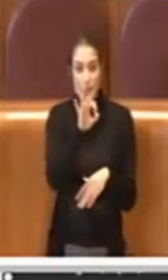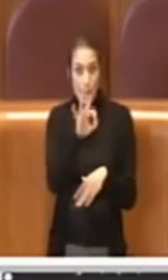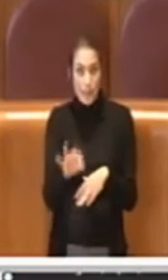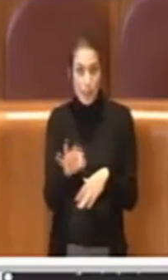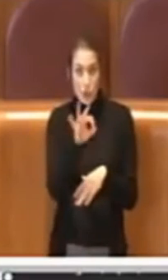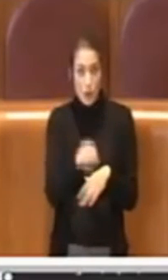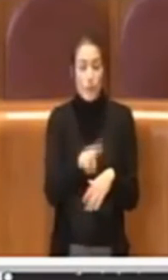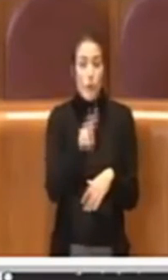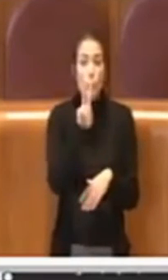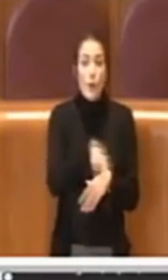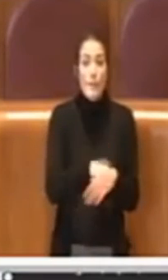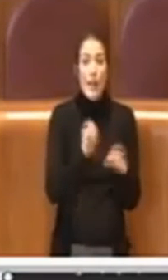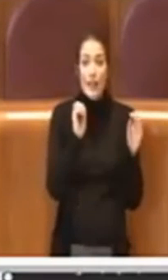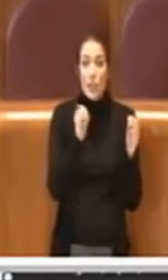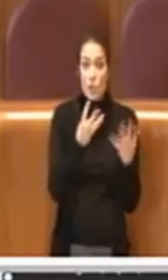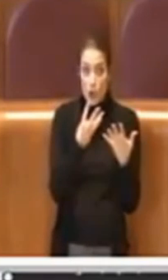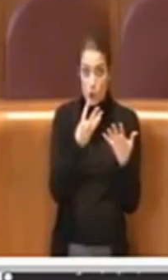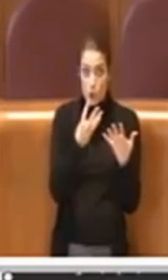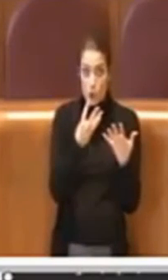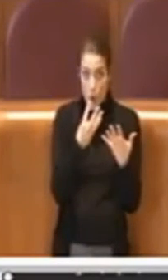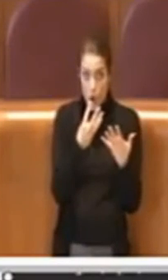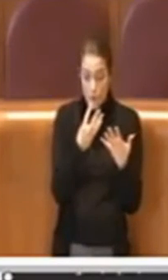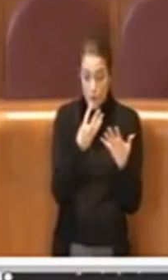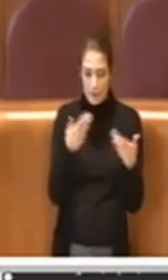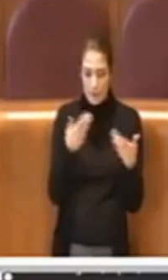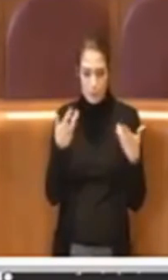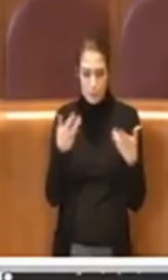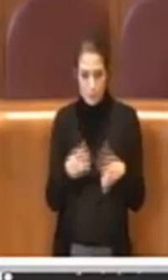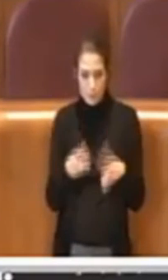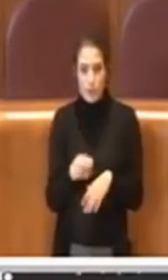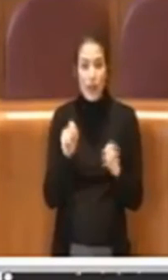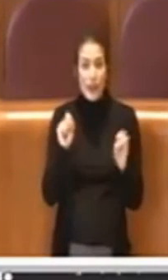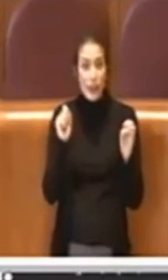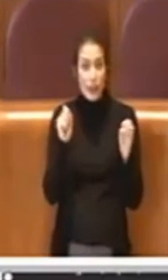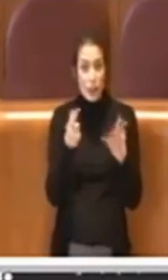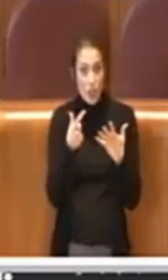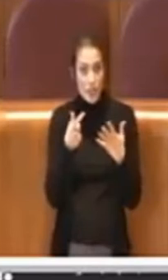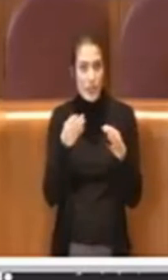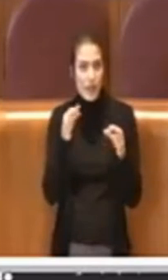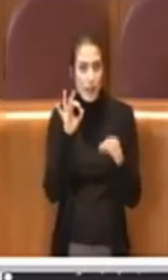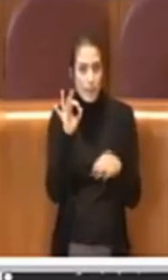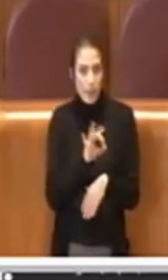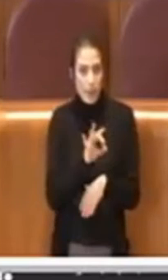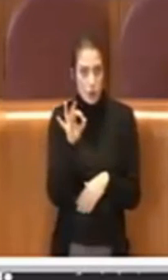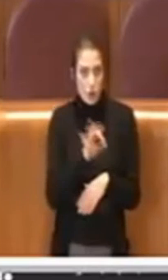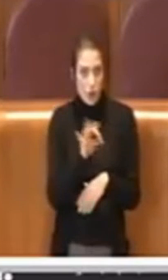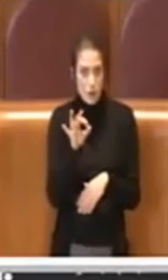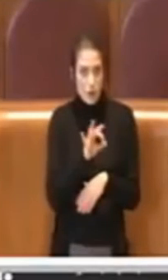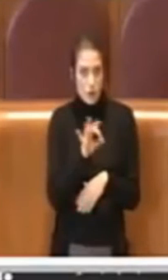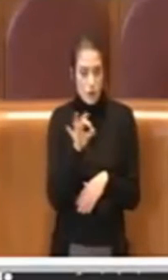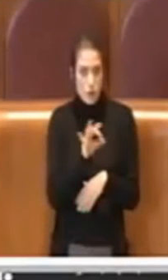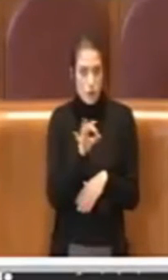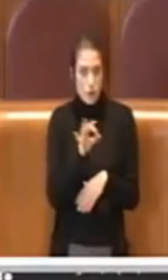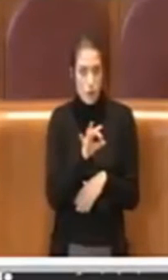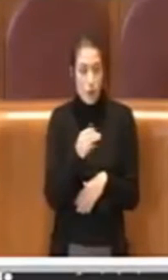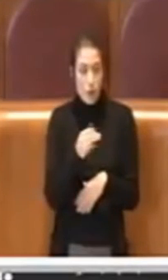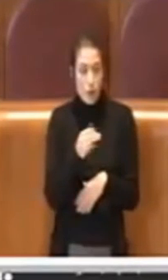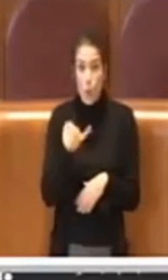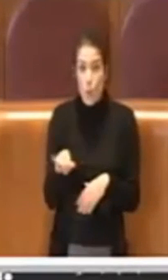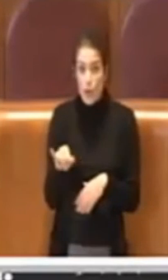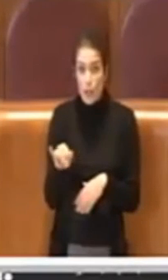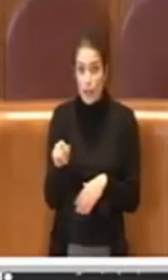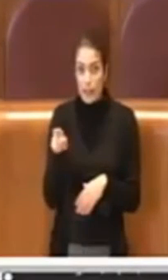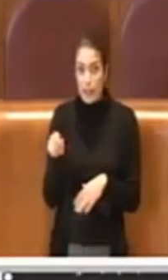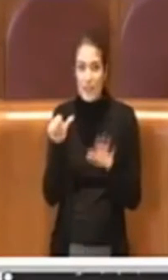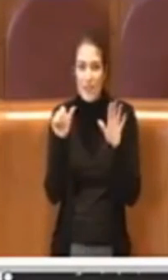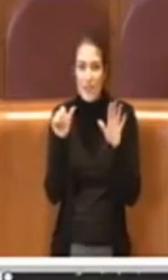nel 2019 erano scesi al 17%, ebbene l'ultimo dato è